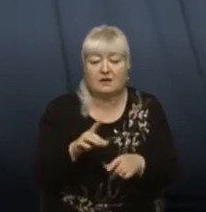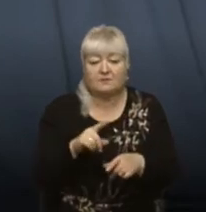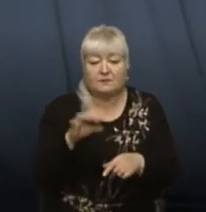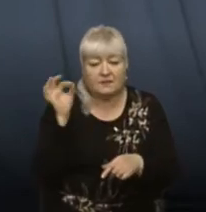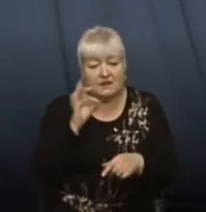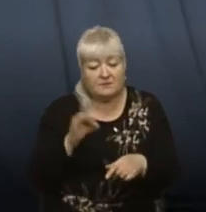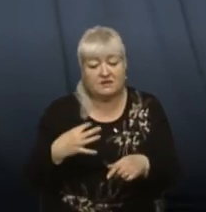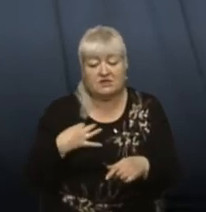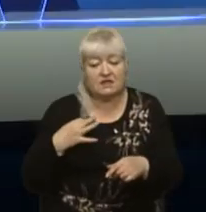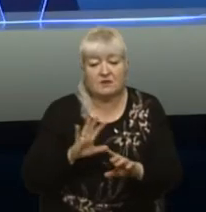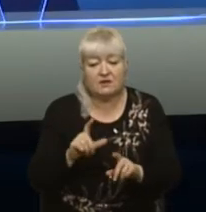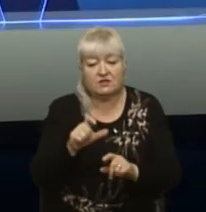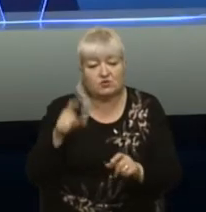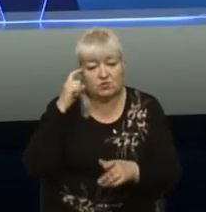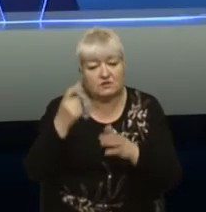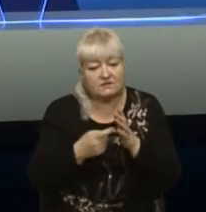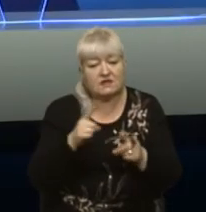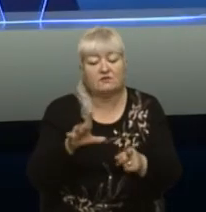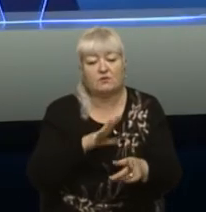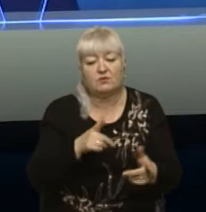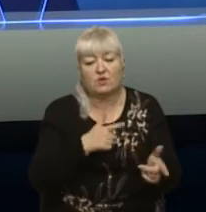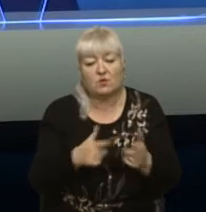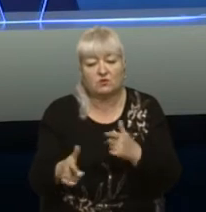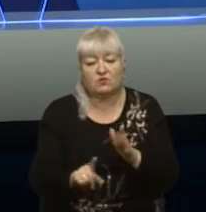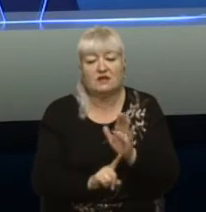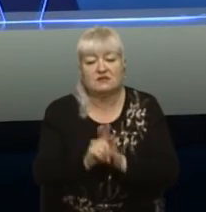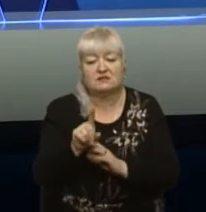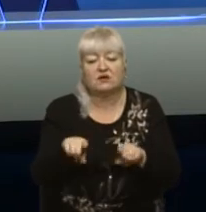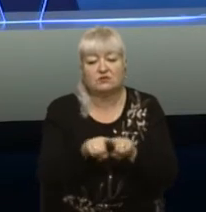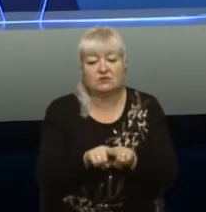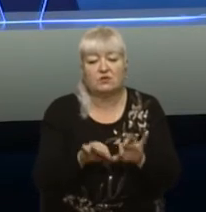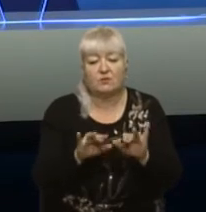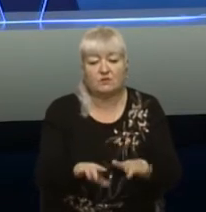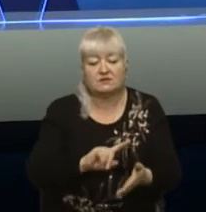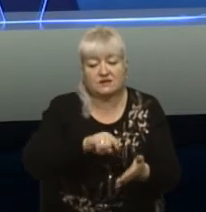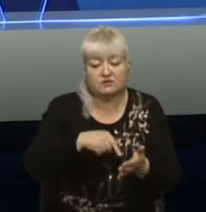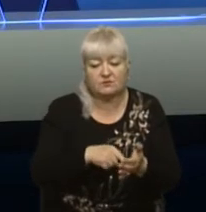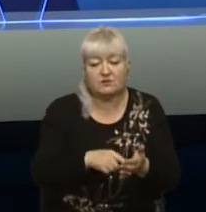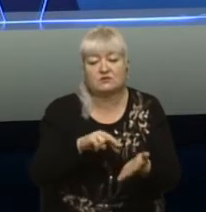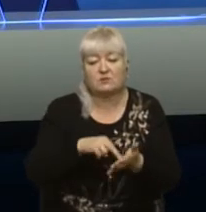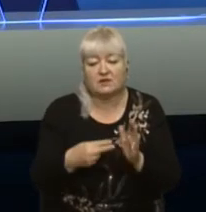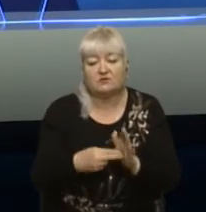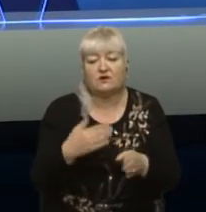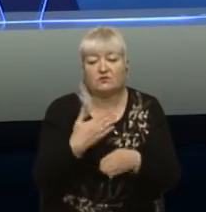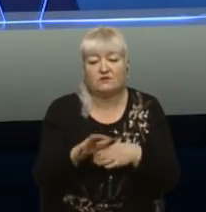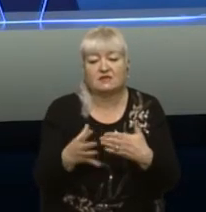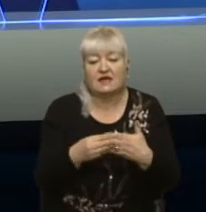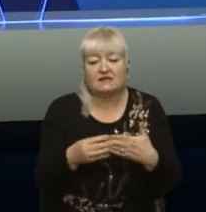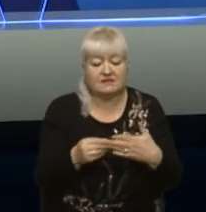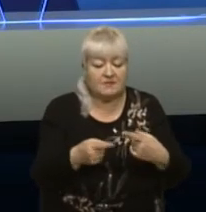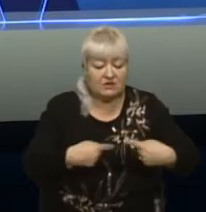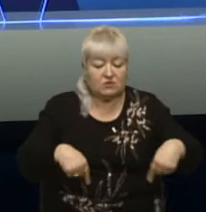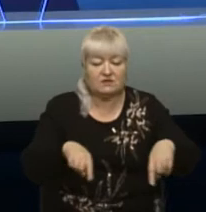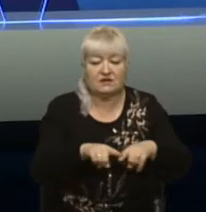Німеччині знали про цю проблему, вони були готові до старту такого процесу. Місто, в свою чергу, планувало виділити земельну ділянку.